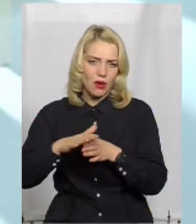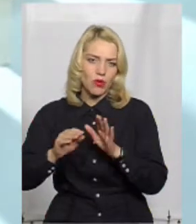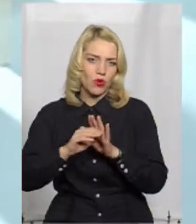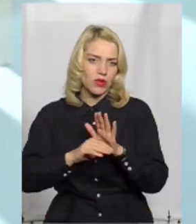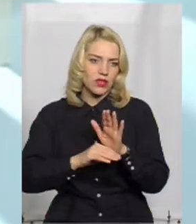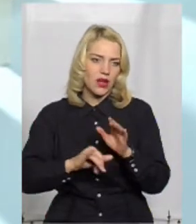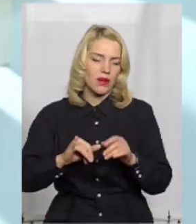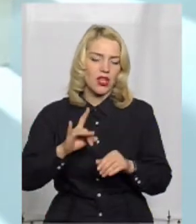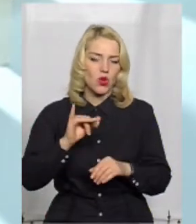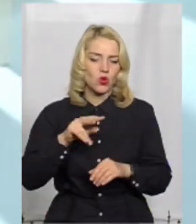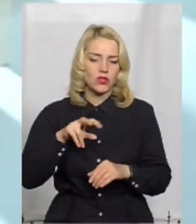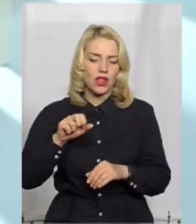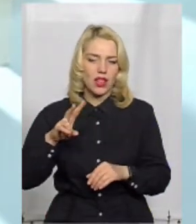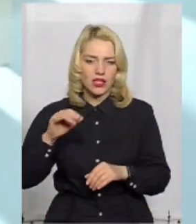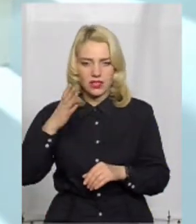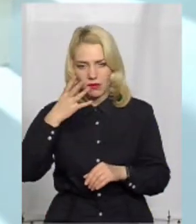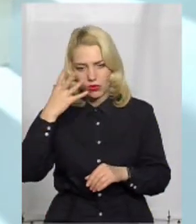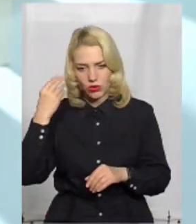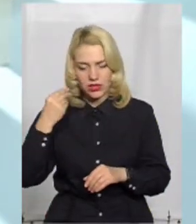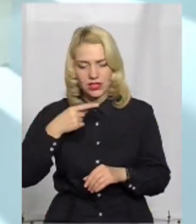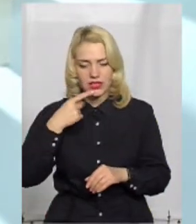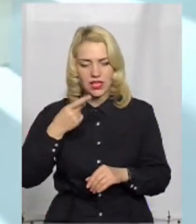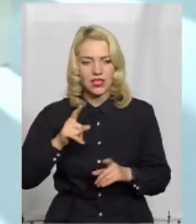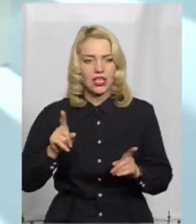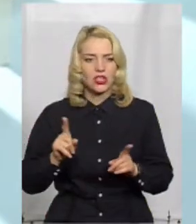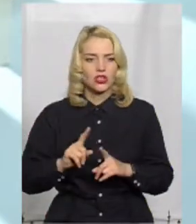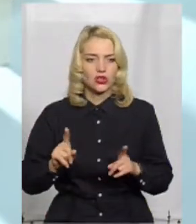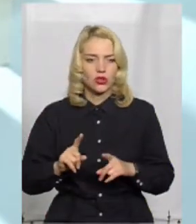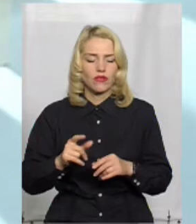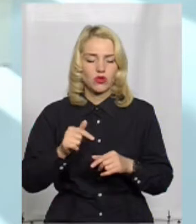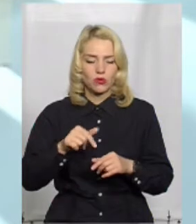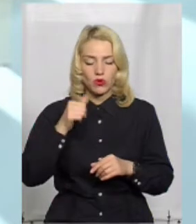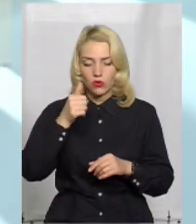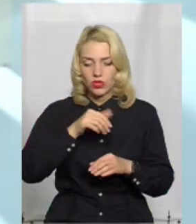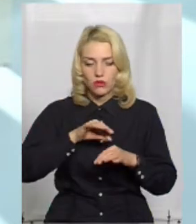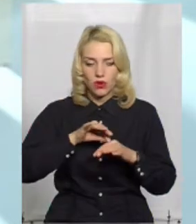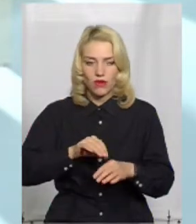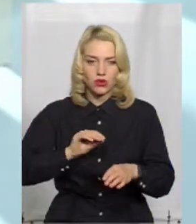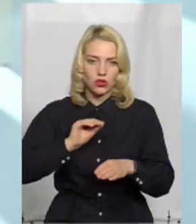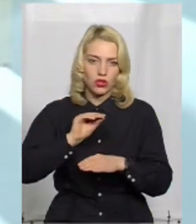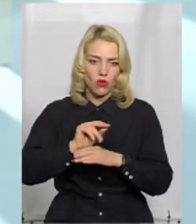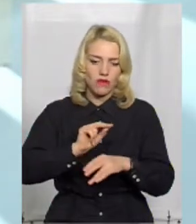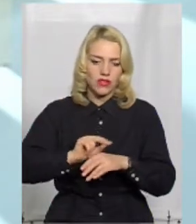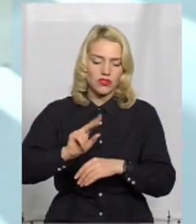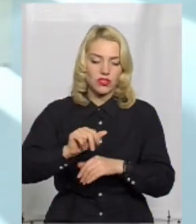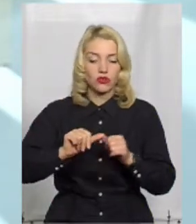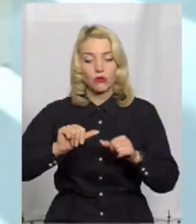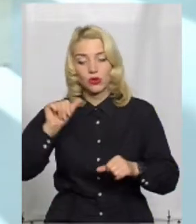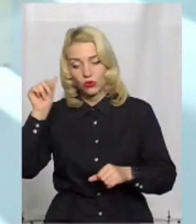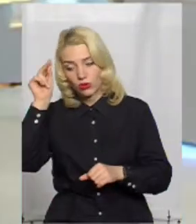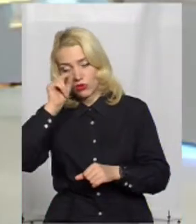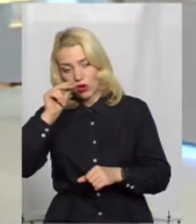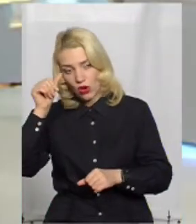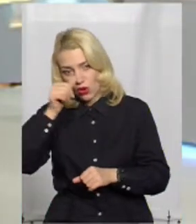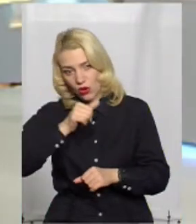того, Роксана забула сказати, що ми в цьому році також провели додаткове навчання тих, хто в минулому році пройшли навчання. Тобто ми